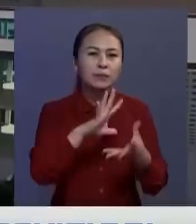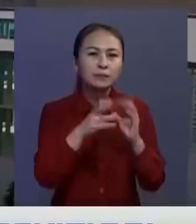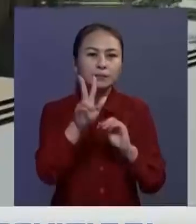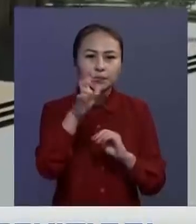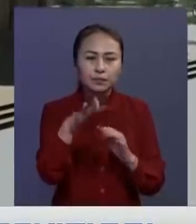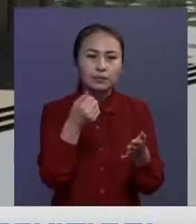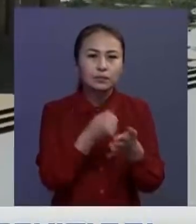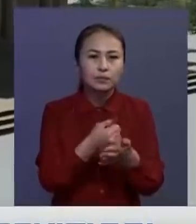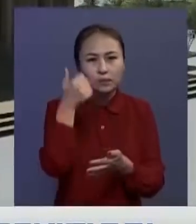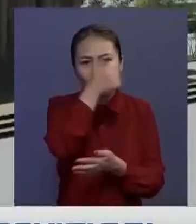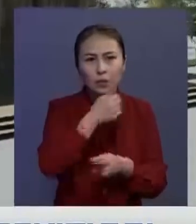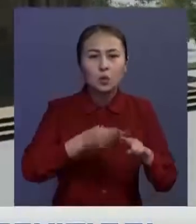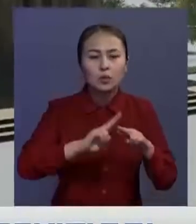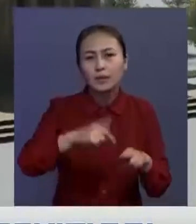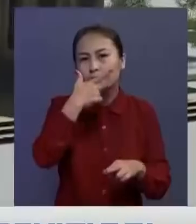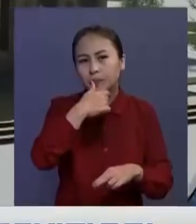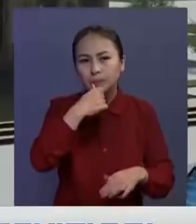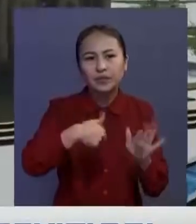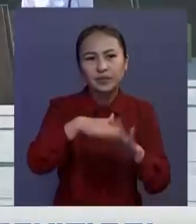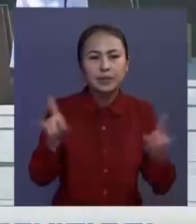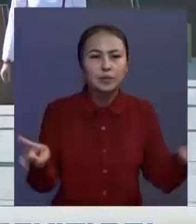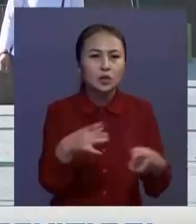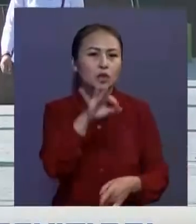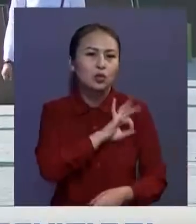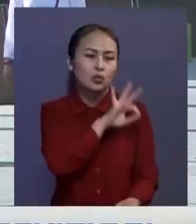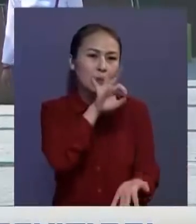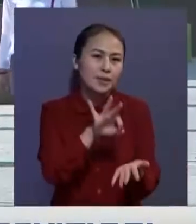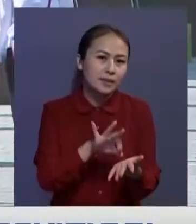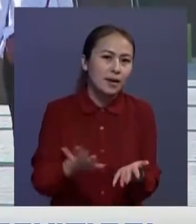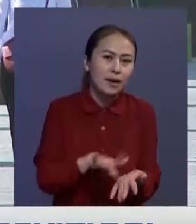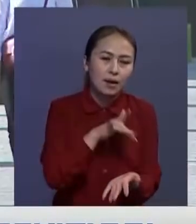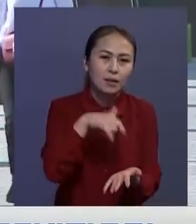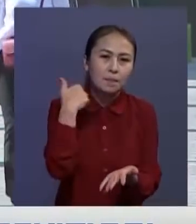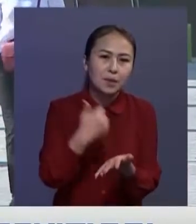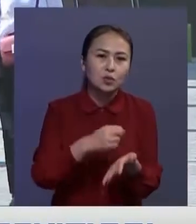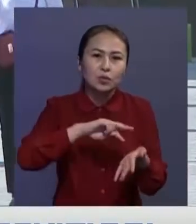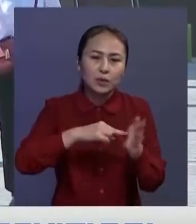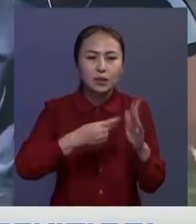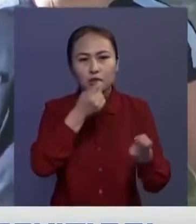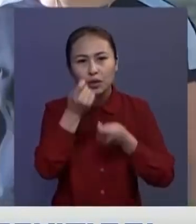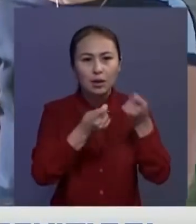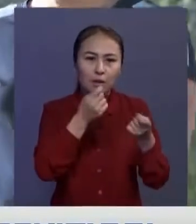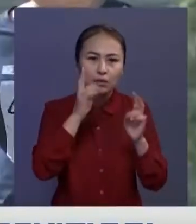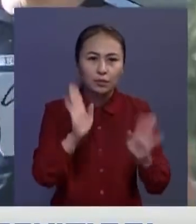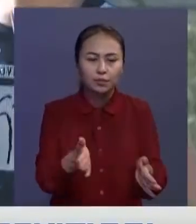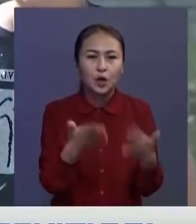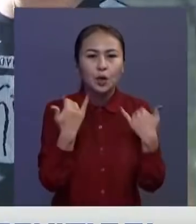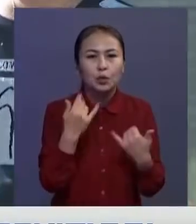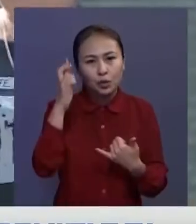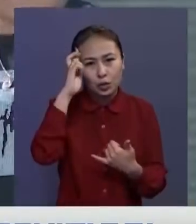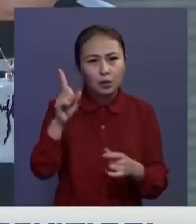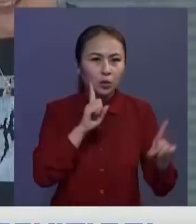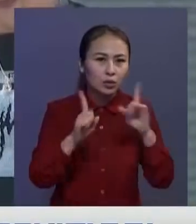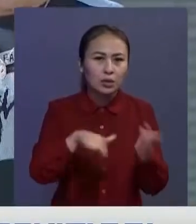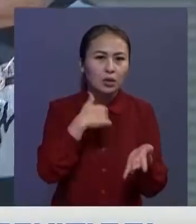бол жам бар. Сондықтан шақардың сәуілетін көргейті бейінфора құрылымды, тиімді жүргізу мақсатында қаланың баш жоспары егжей-тегжейлі қарастырылды.